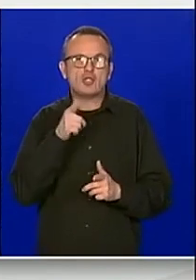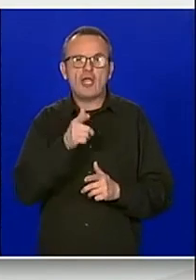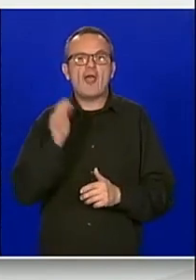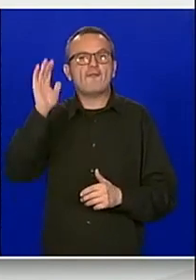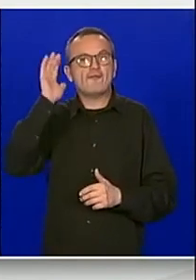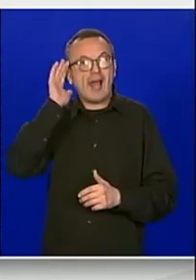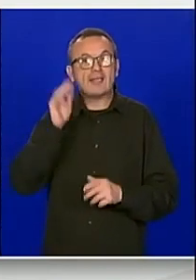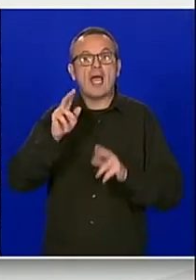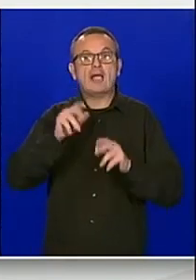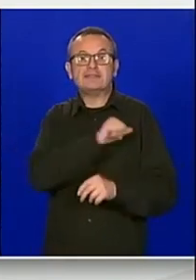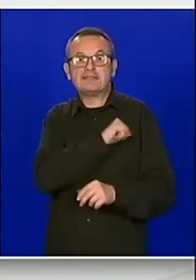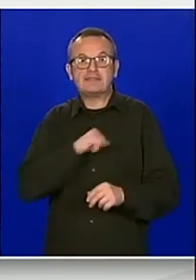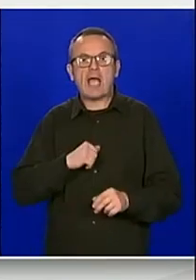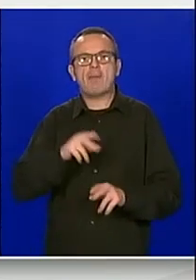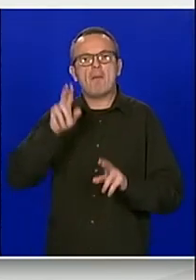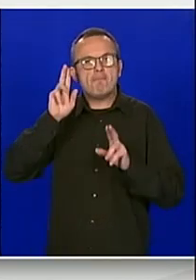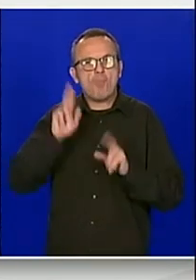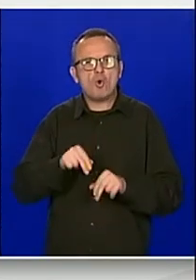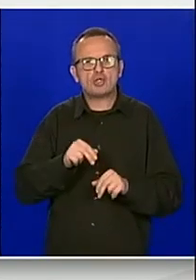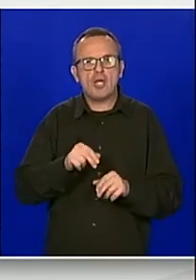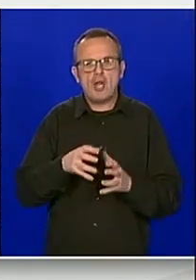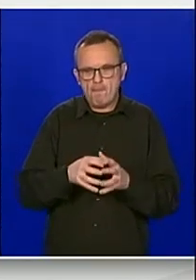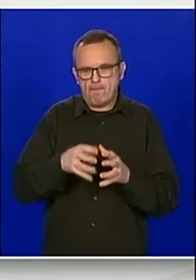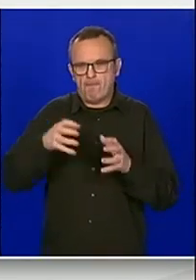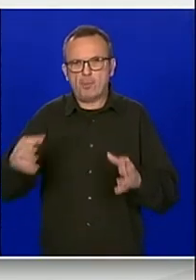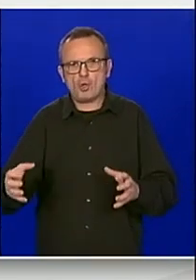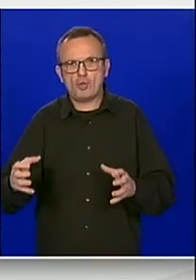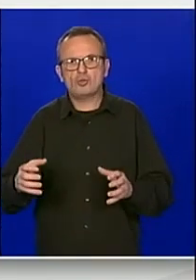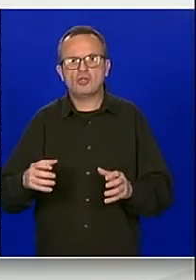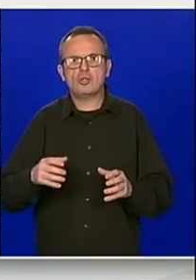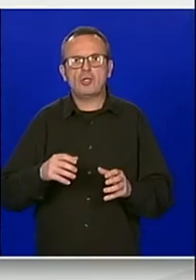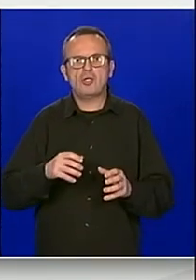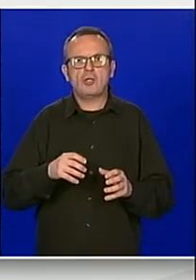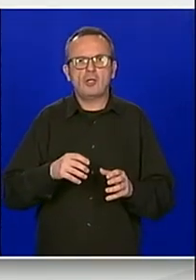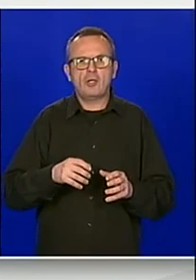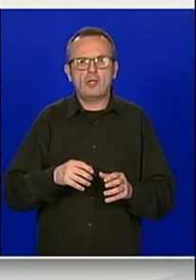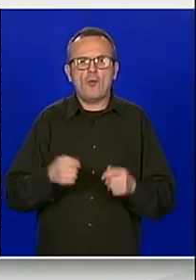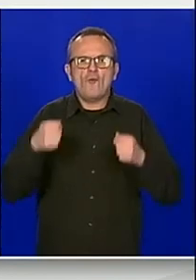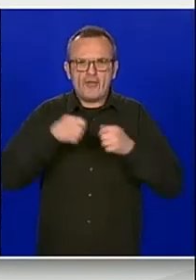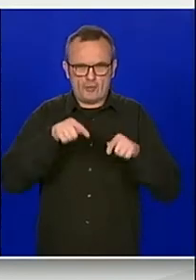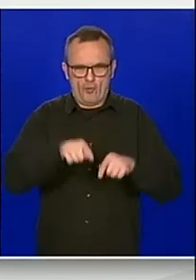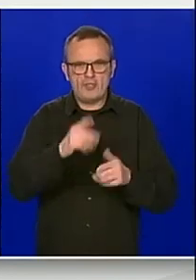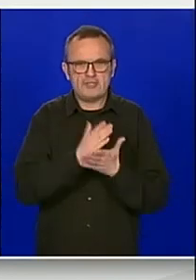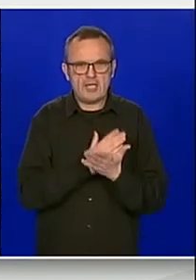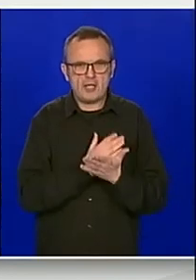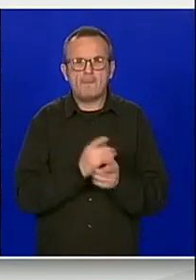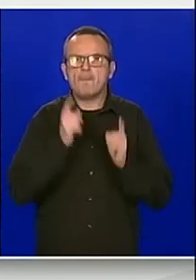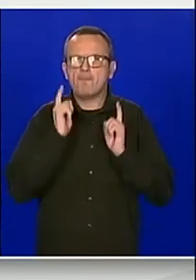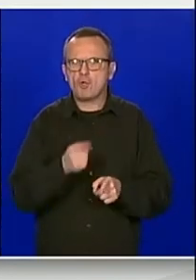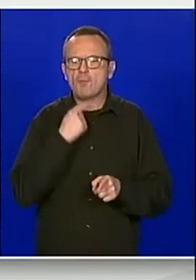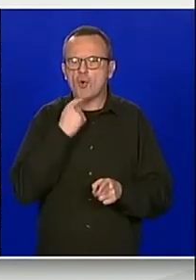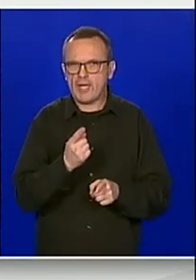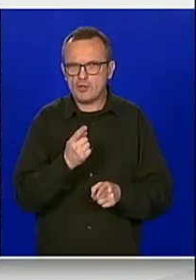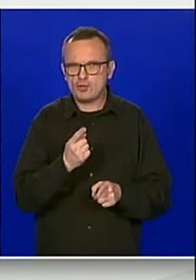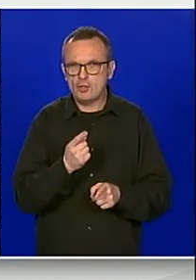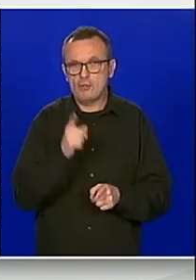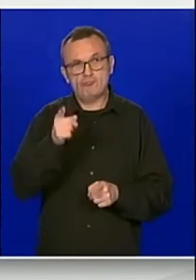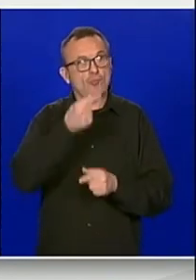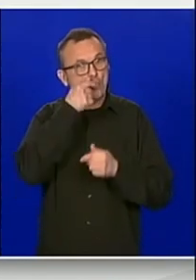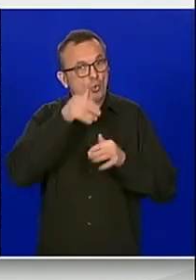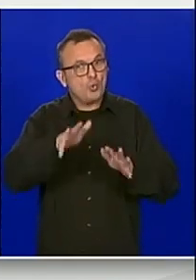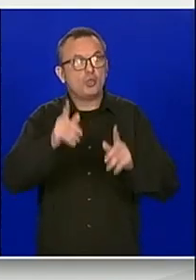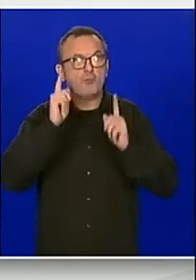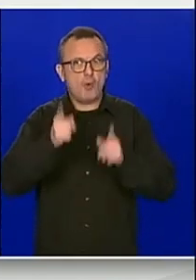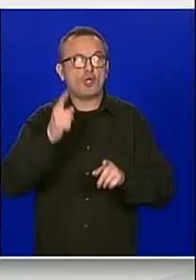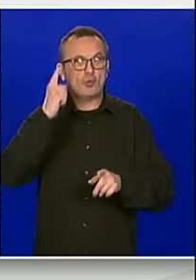može produživati posebne okolnosti i članka 2 ovoga zakona. Dakle, ono što je važno za naglasiti i da javnost to čuje vlada je